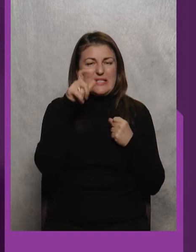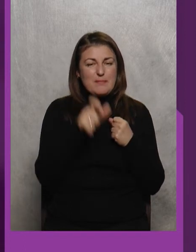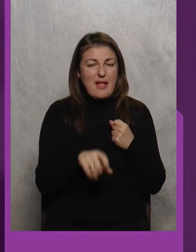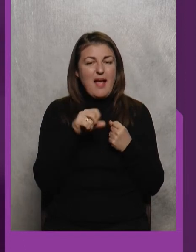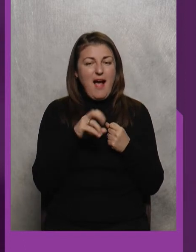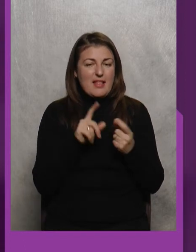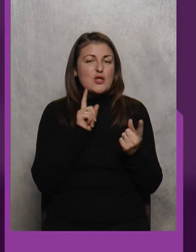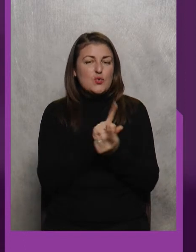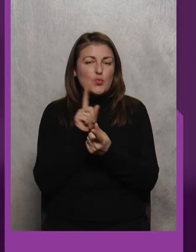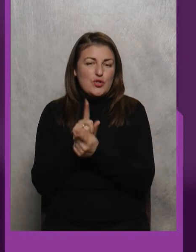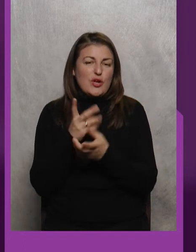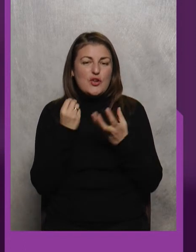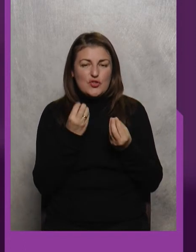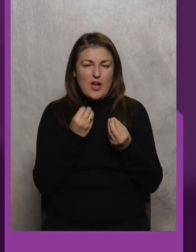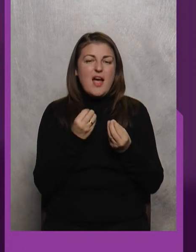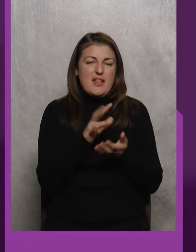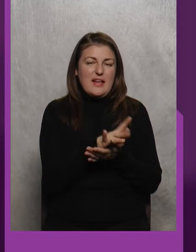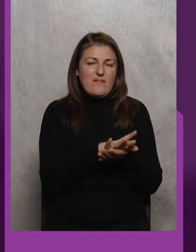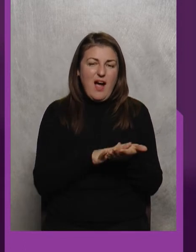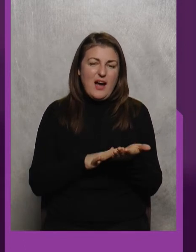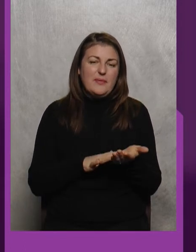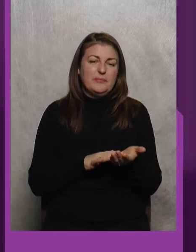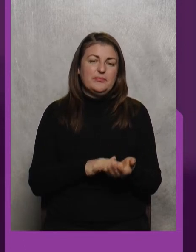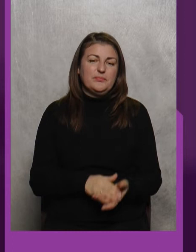Але ж сутичка ще триває